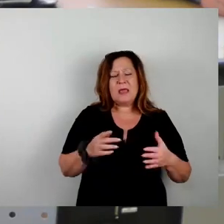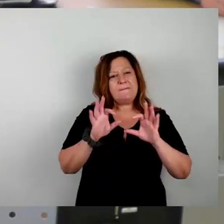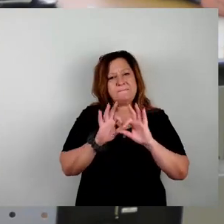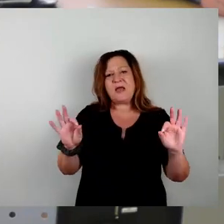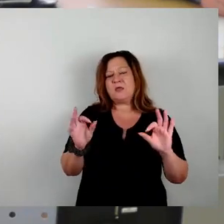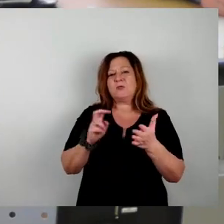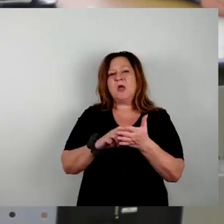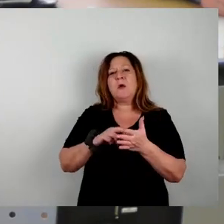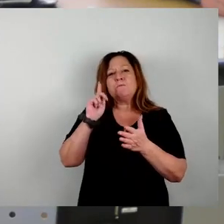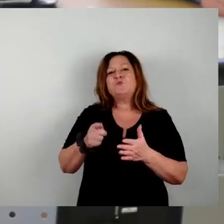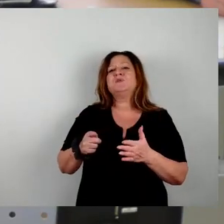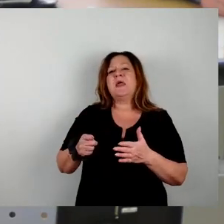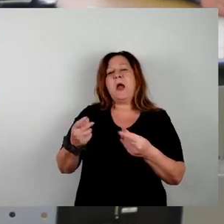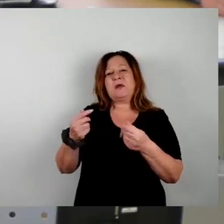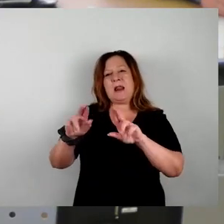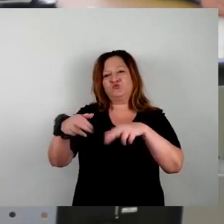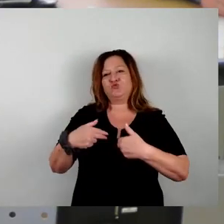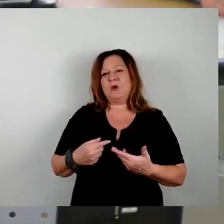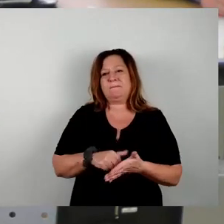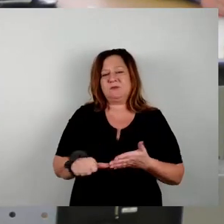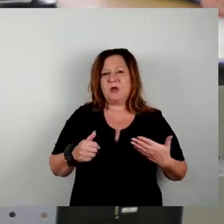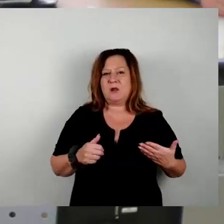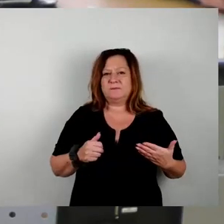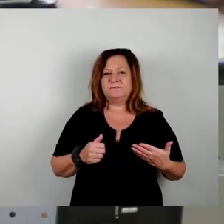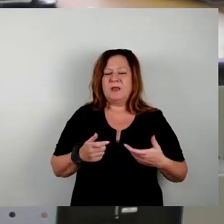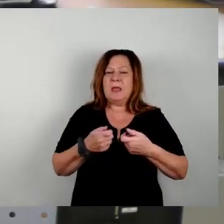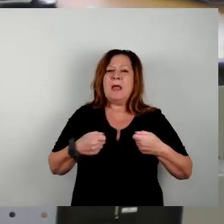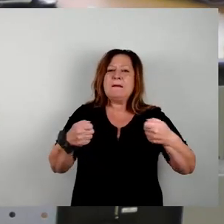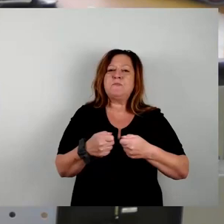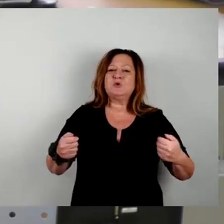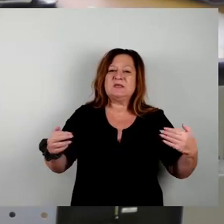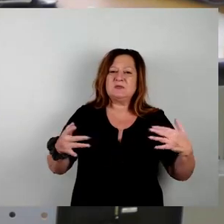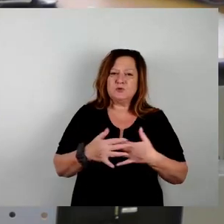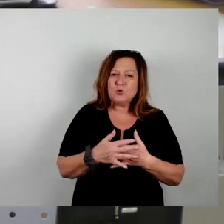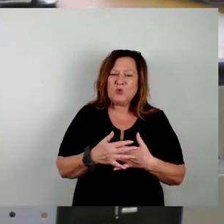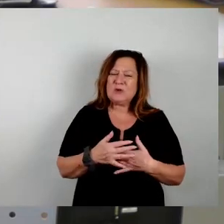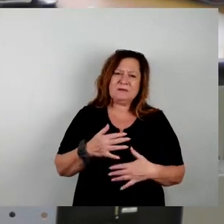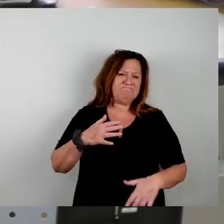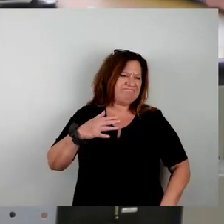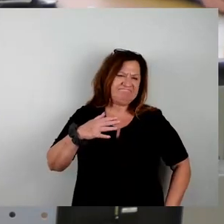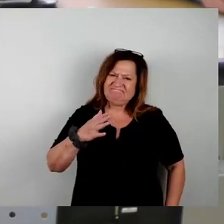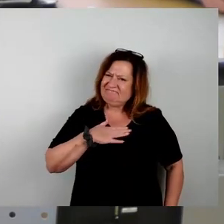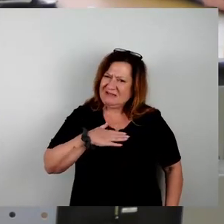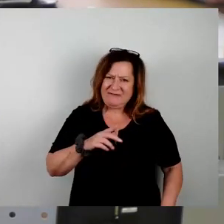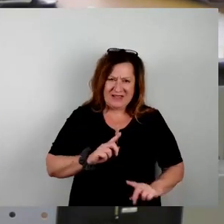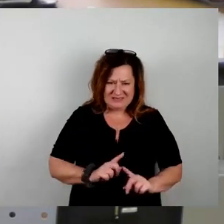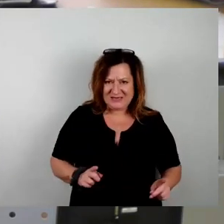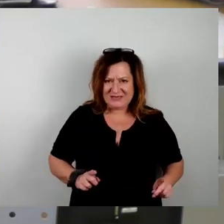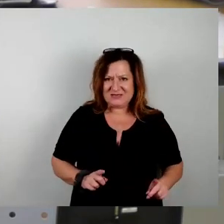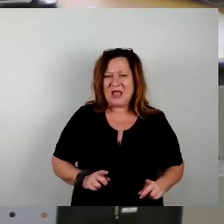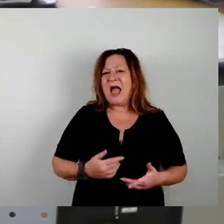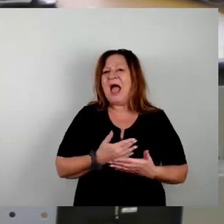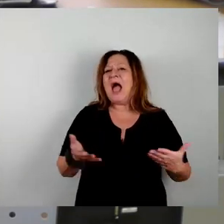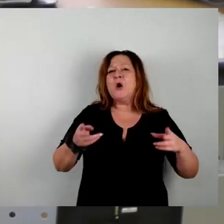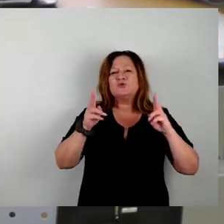zurückgezahlt werden. Was uns als Bündnisgrüne aber an der Finanzierung nicht gefällt und dem ganzen Stadtrat eigentlich nicht